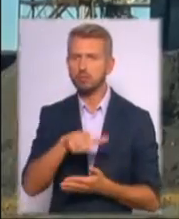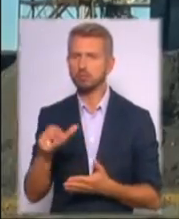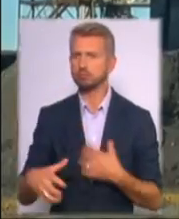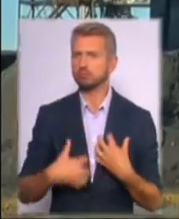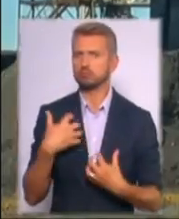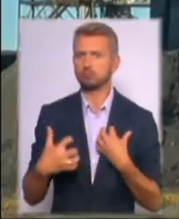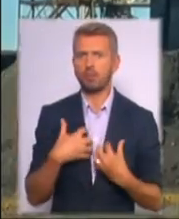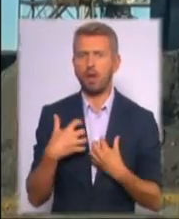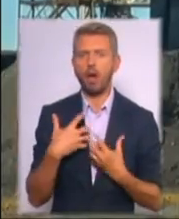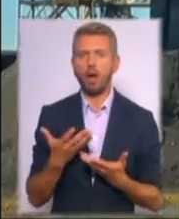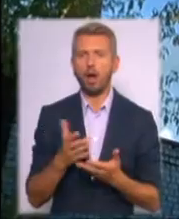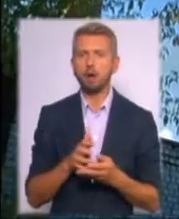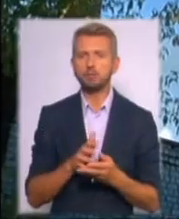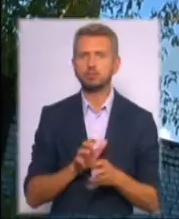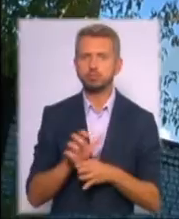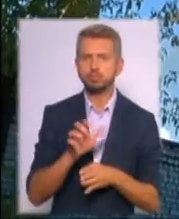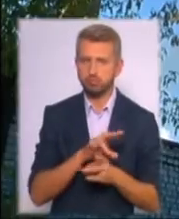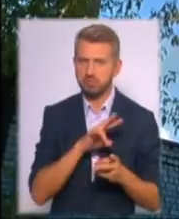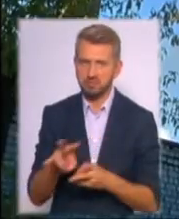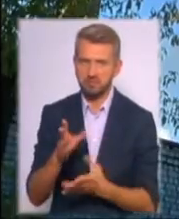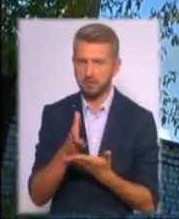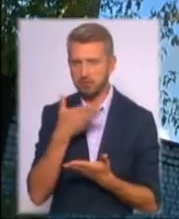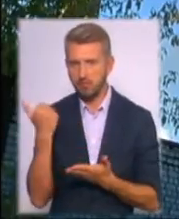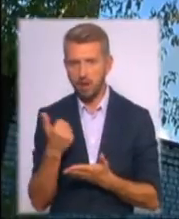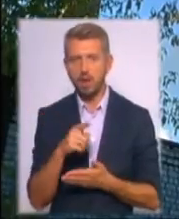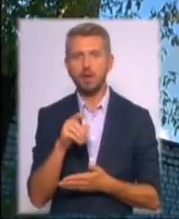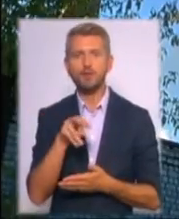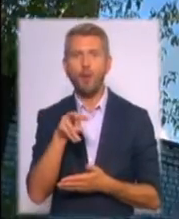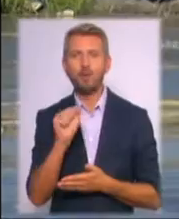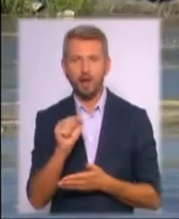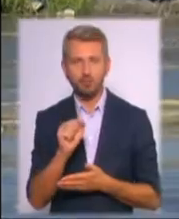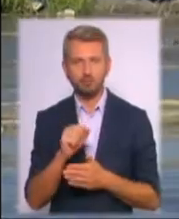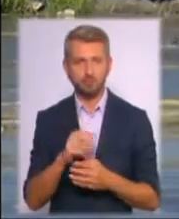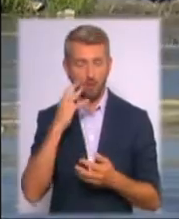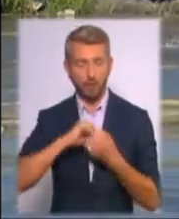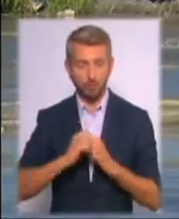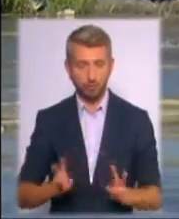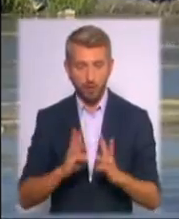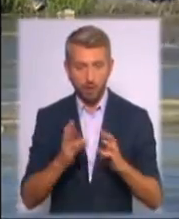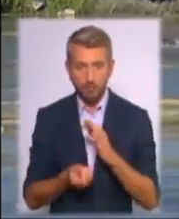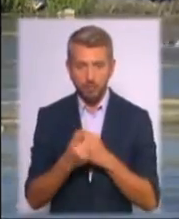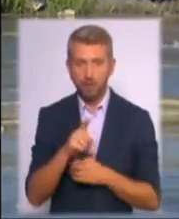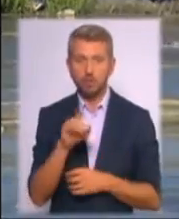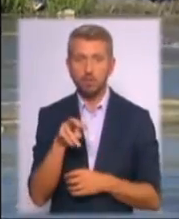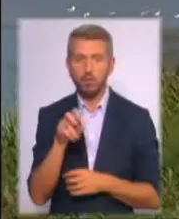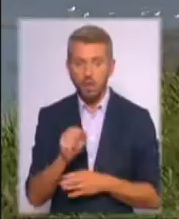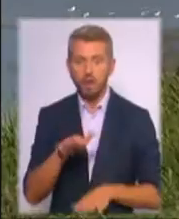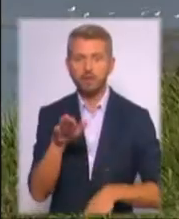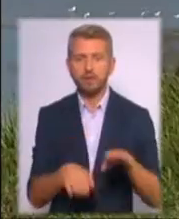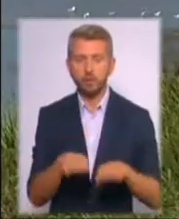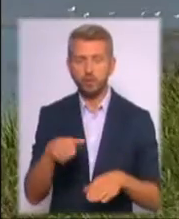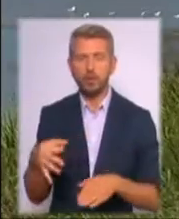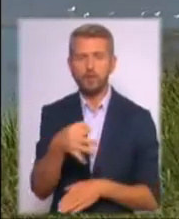й шкідливості відходів виробництва. Зола, яка утворюється в результаті спалення вугілля, складується у водоймищі на вулиці Здолбунівській.